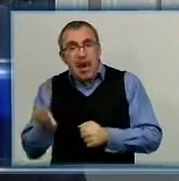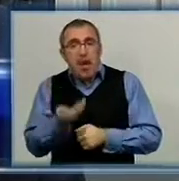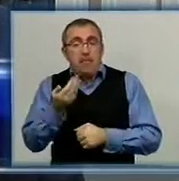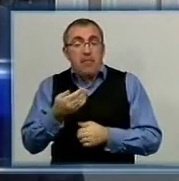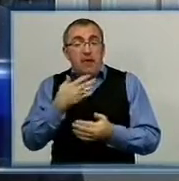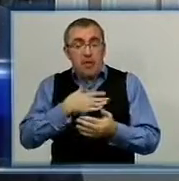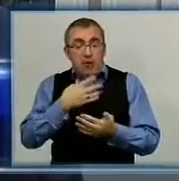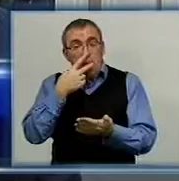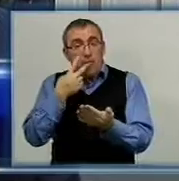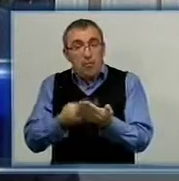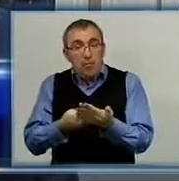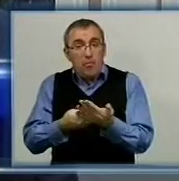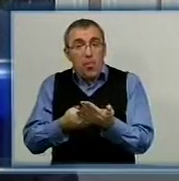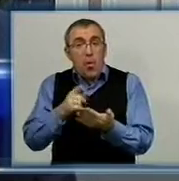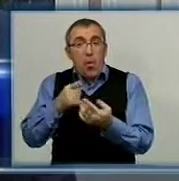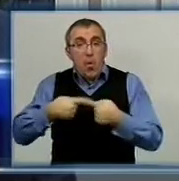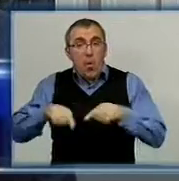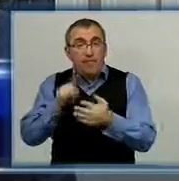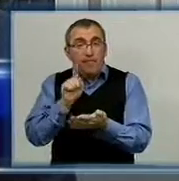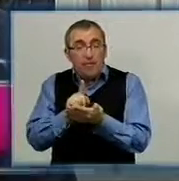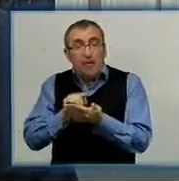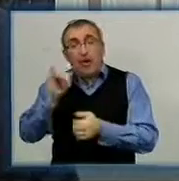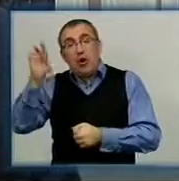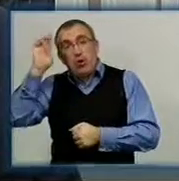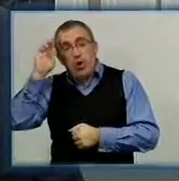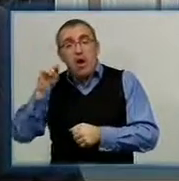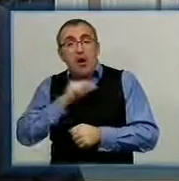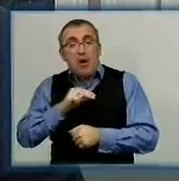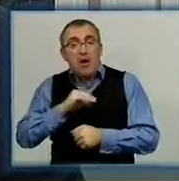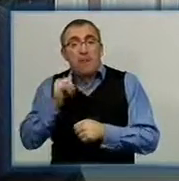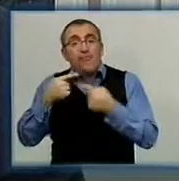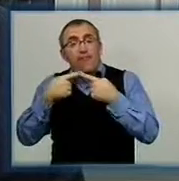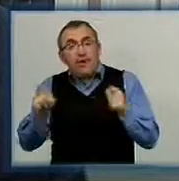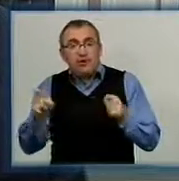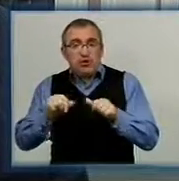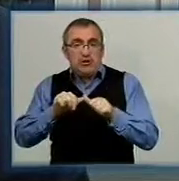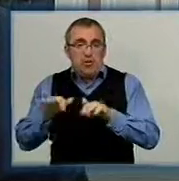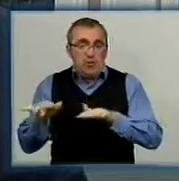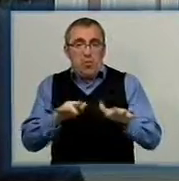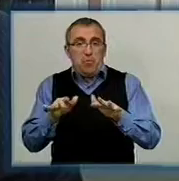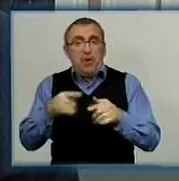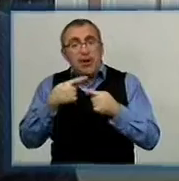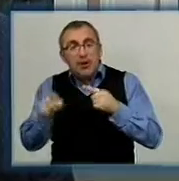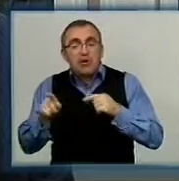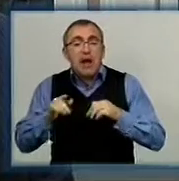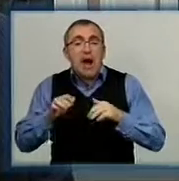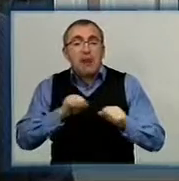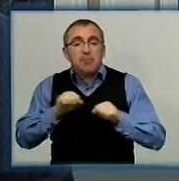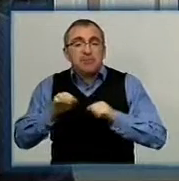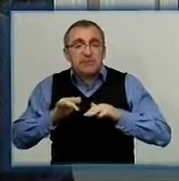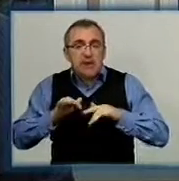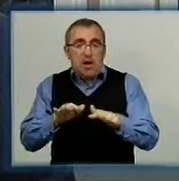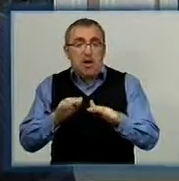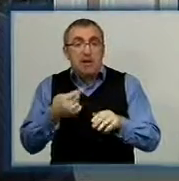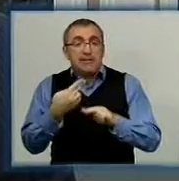органи фіскальної служби і держава мають робити це в інший способ, іншими адміністративними заходами. Нам здається,